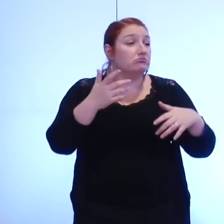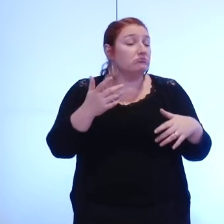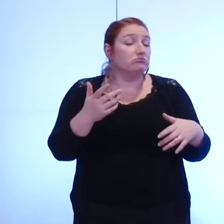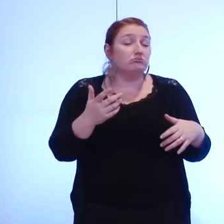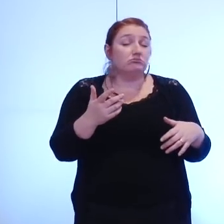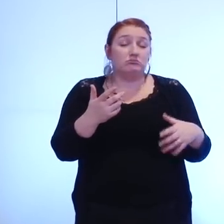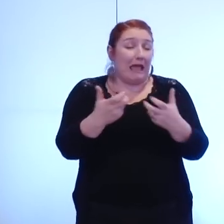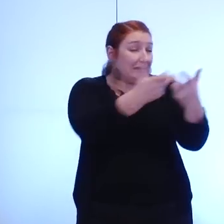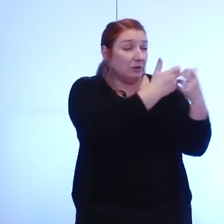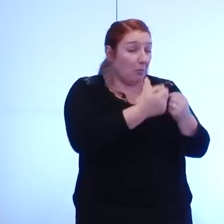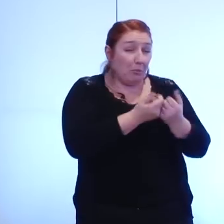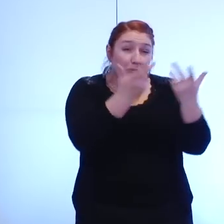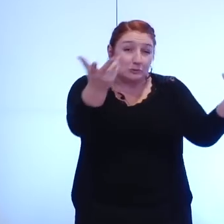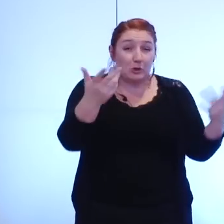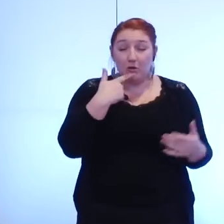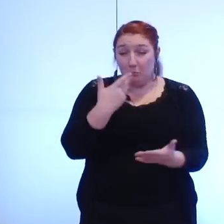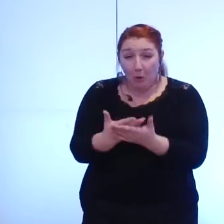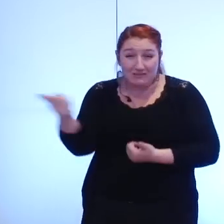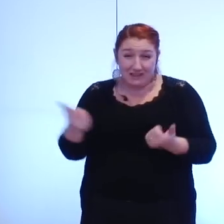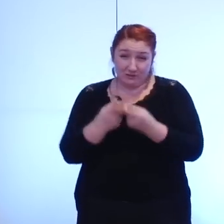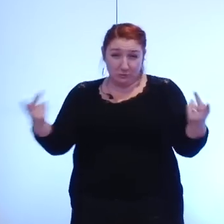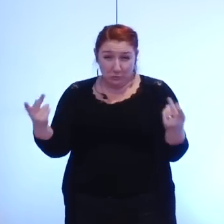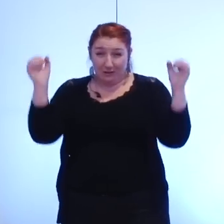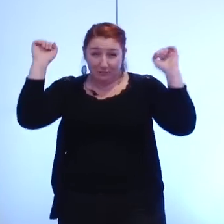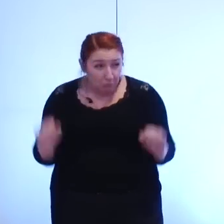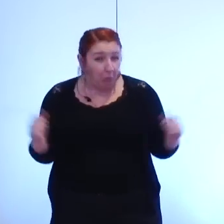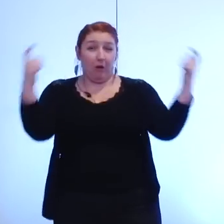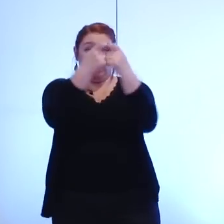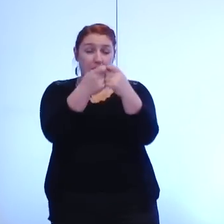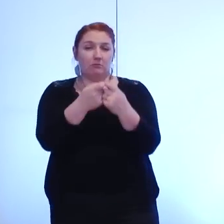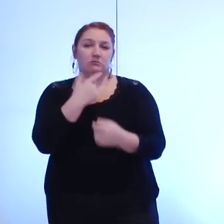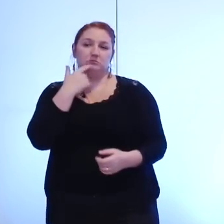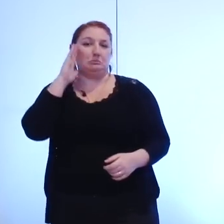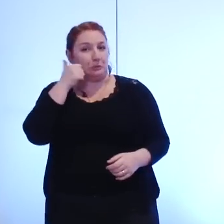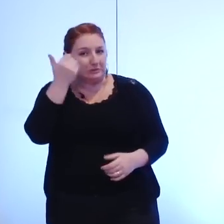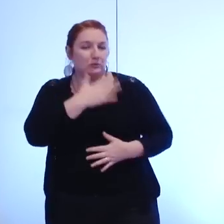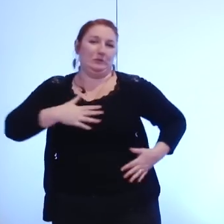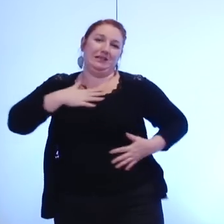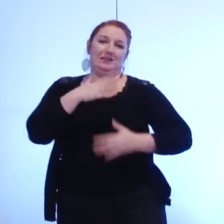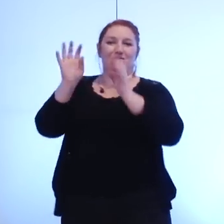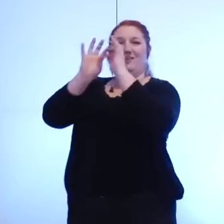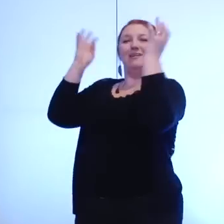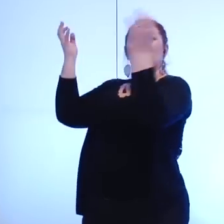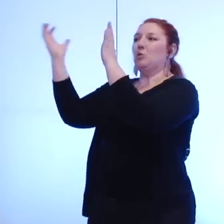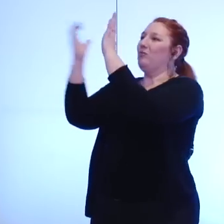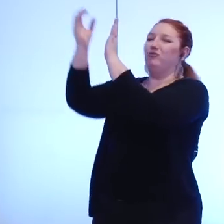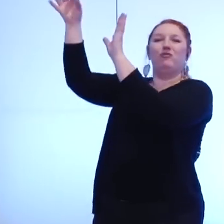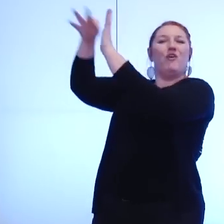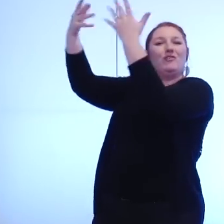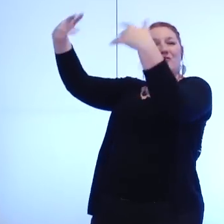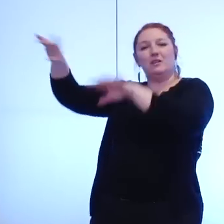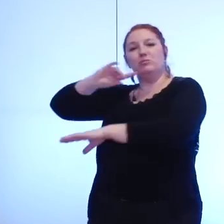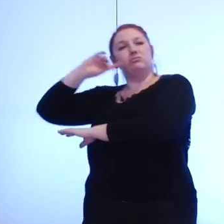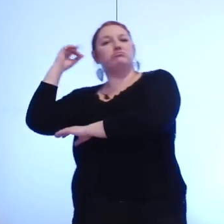intercommunal de l'énergie est possible à ce titre nous ne pouvons que nous satisfaire que la métro ait voté une délibération commandant une étude